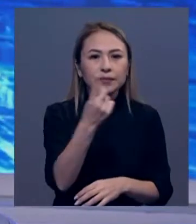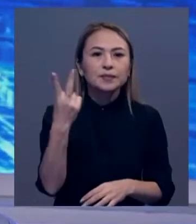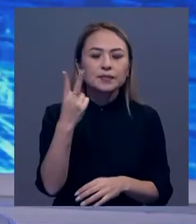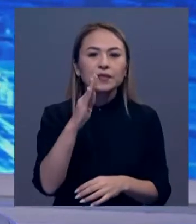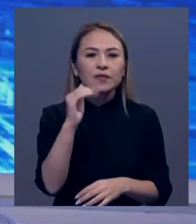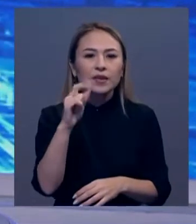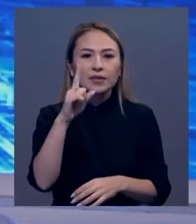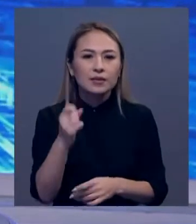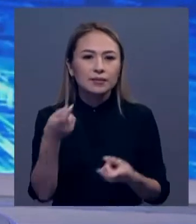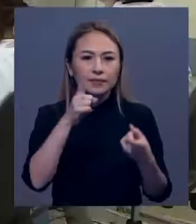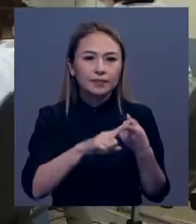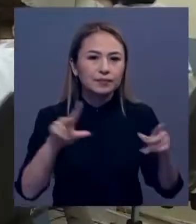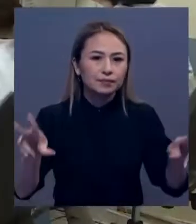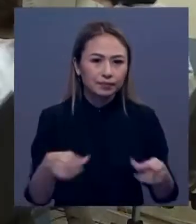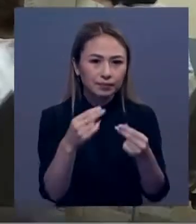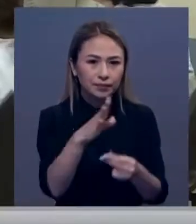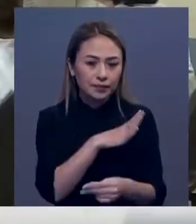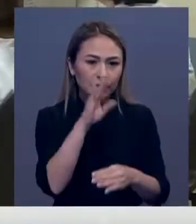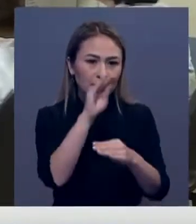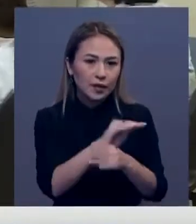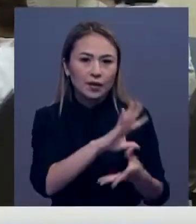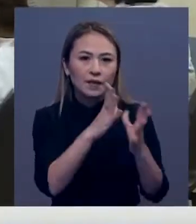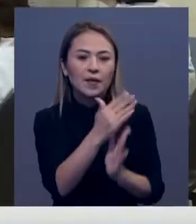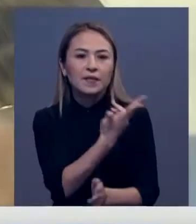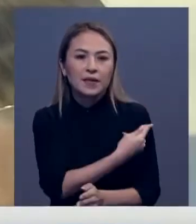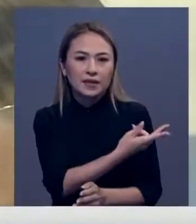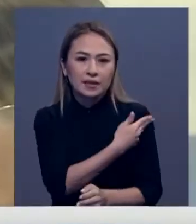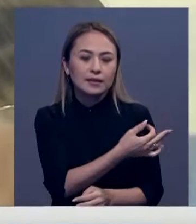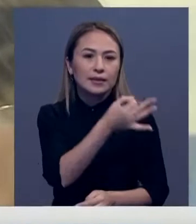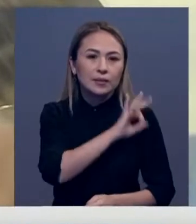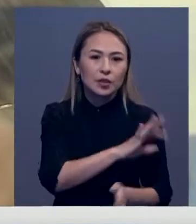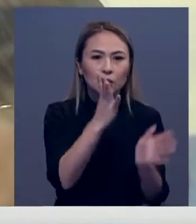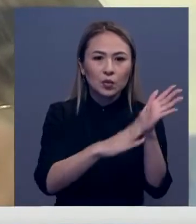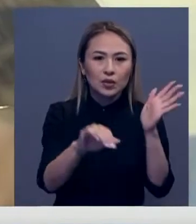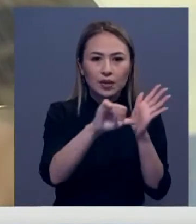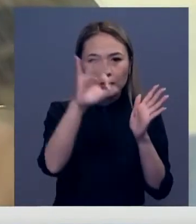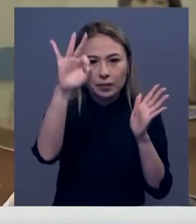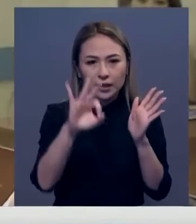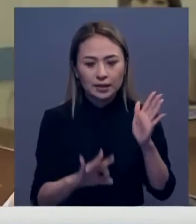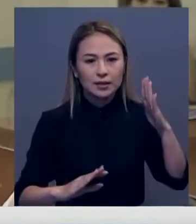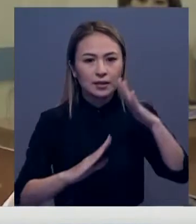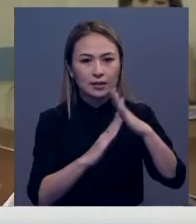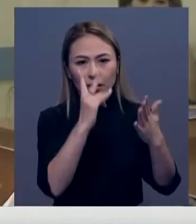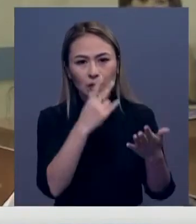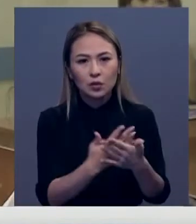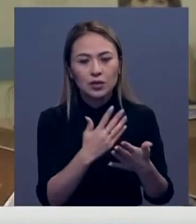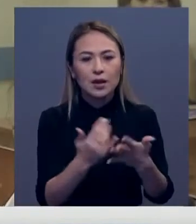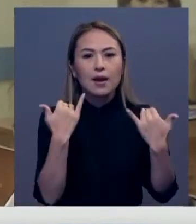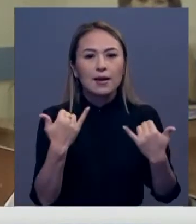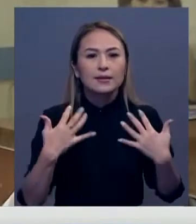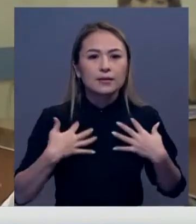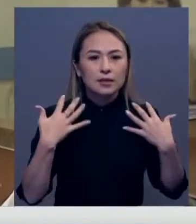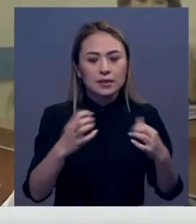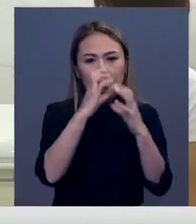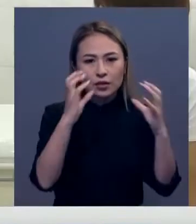екінші фазаларынан сәтті өткен. Зерттеудің алынала нәтижелері вакцинаның тиімділігін 96%-тенгенде көрсеткен.